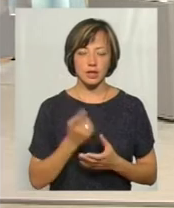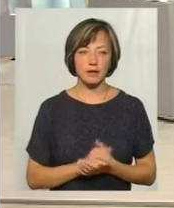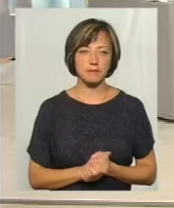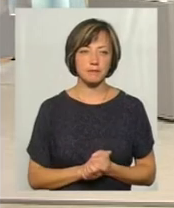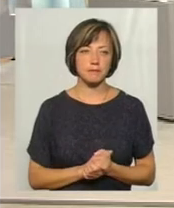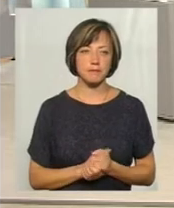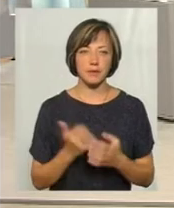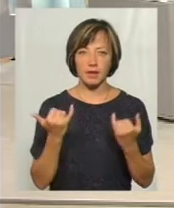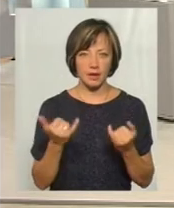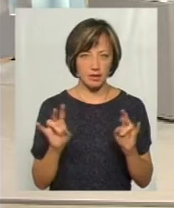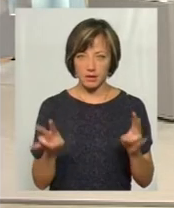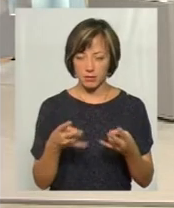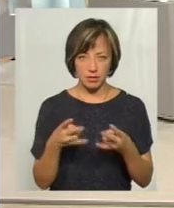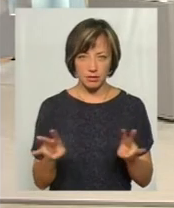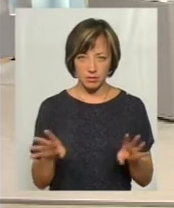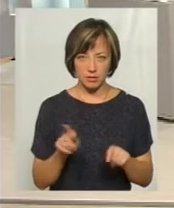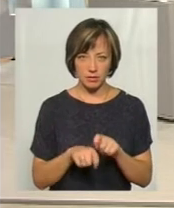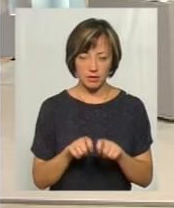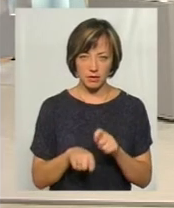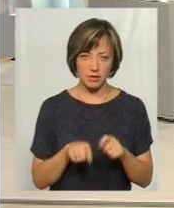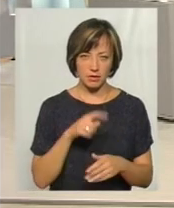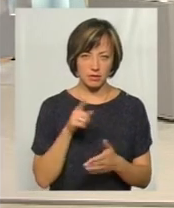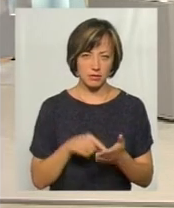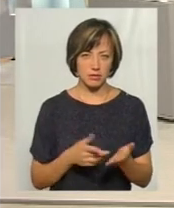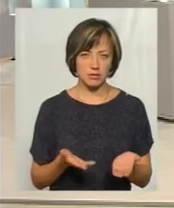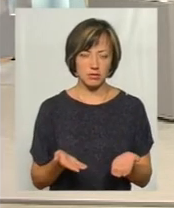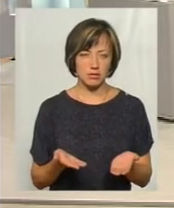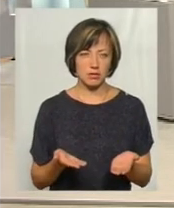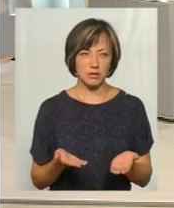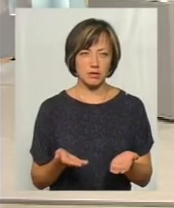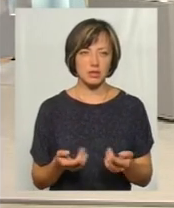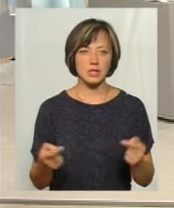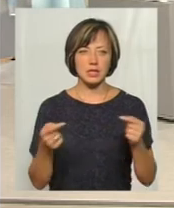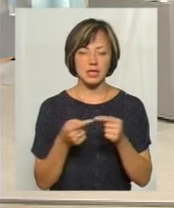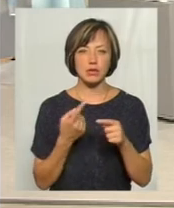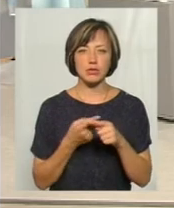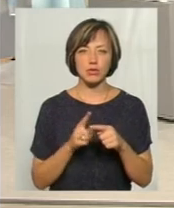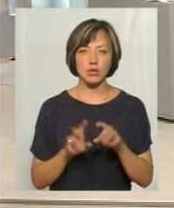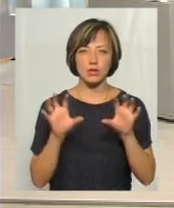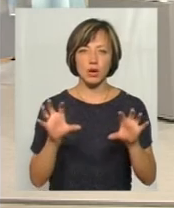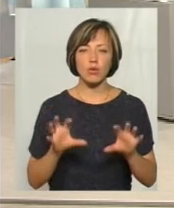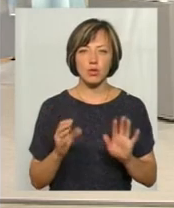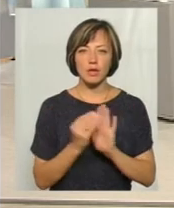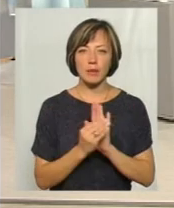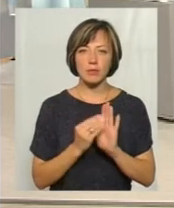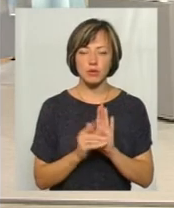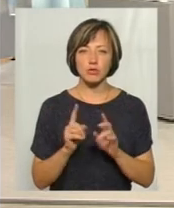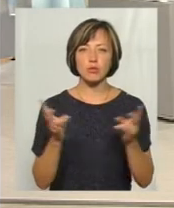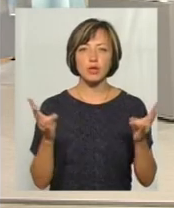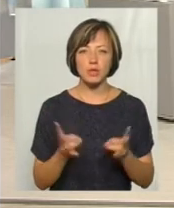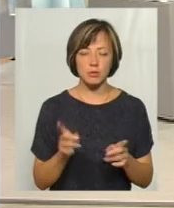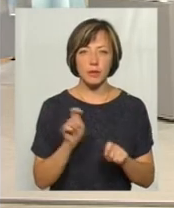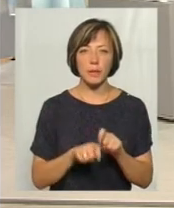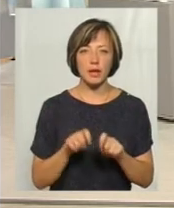Тепер вони не потрібні, їх не потрібно буде повіряти, чи як? Ну, згідно цього закону написано, що потрібно